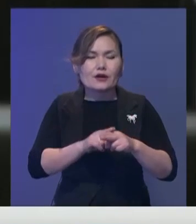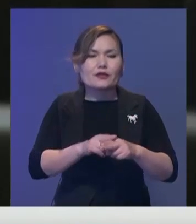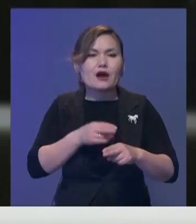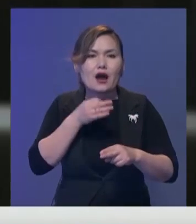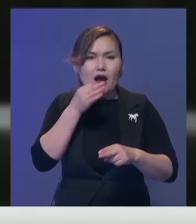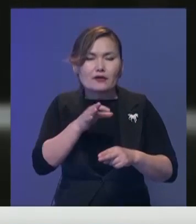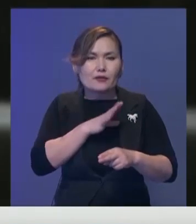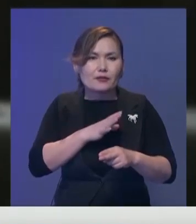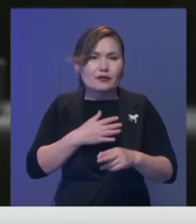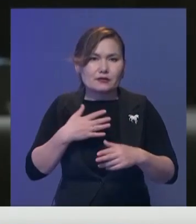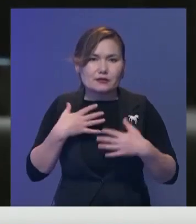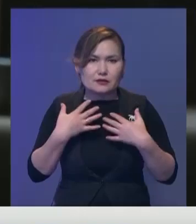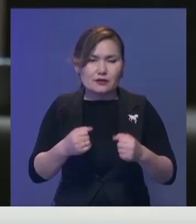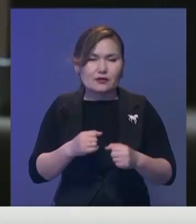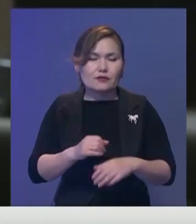еш алаңдамадық.